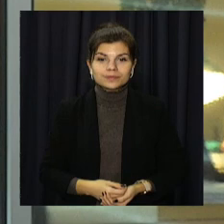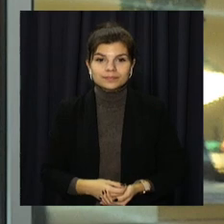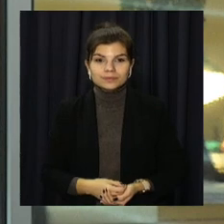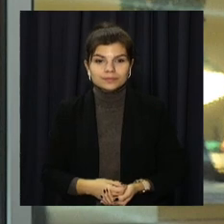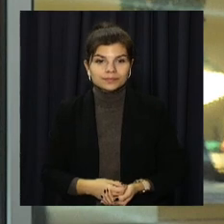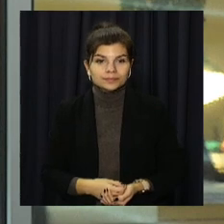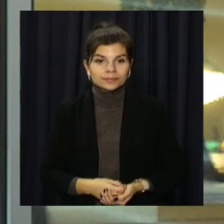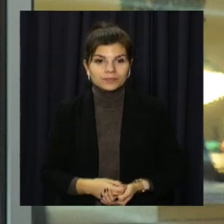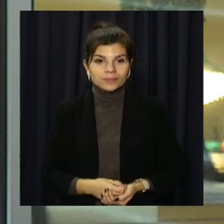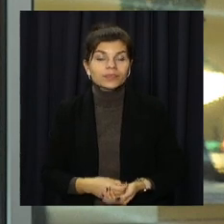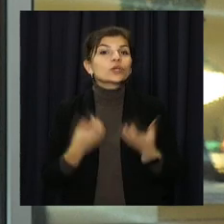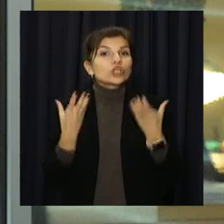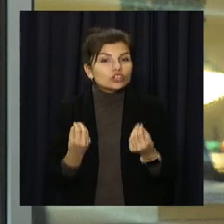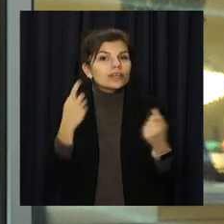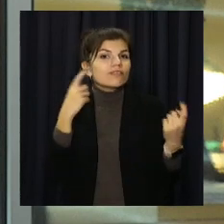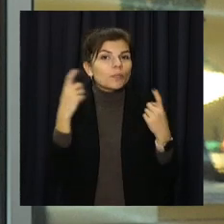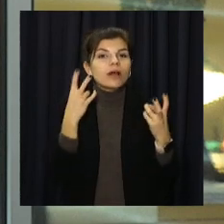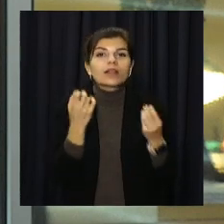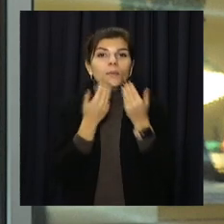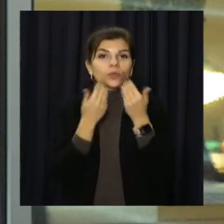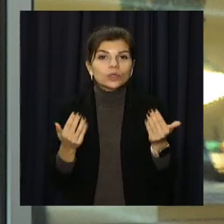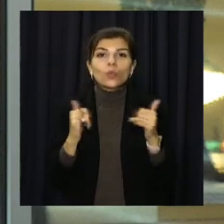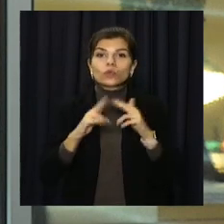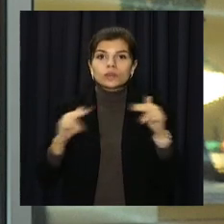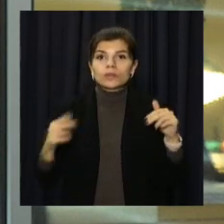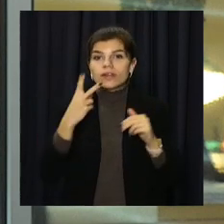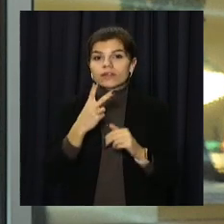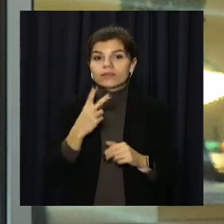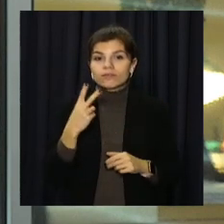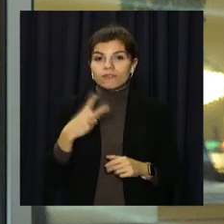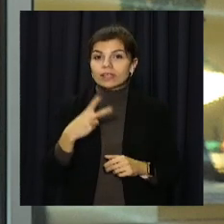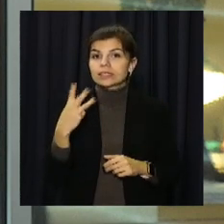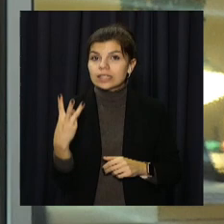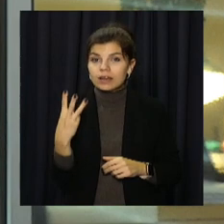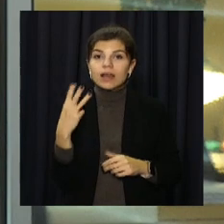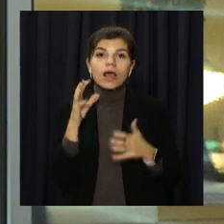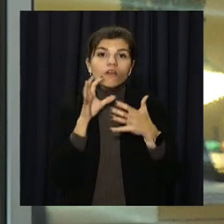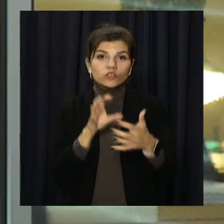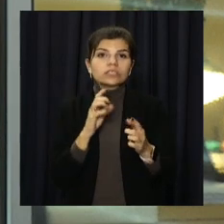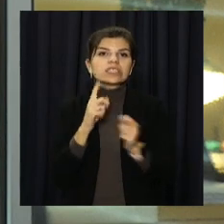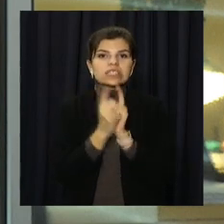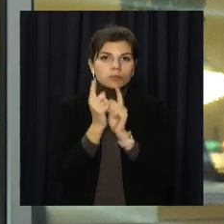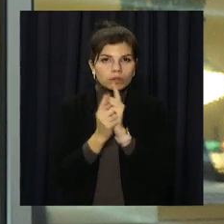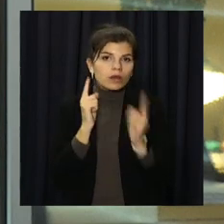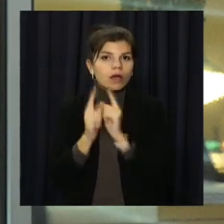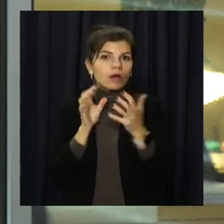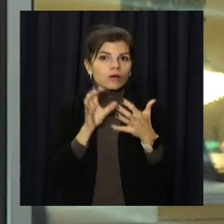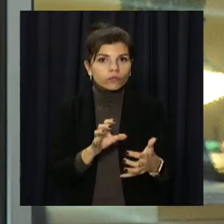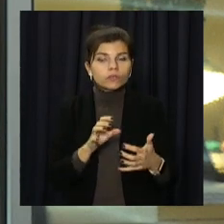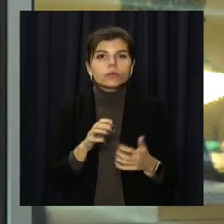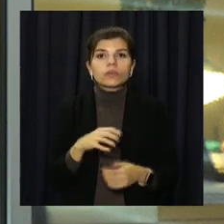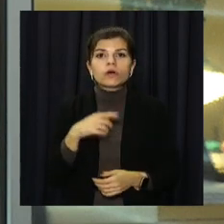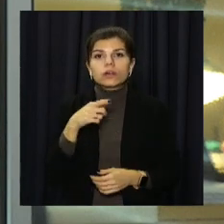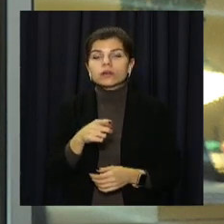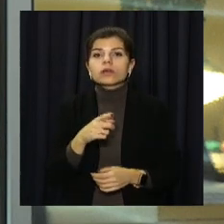І ще інформація на останок. У Дніпрі 23-й автобус змінить свій графік роботи. Перевізник обґрунтував зміну